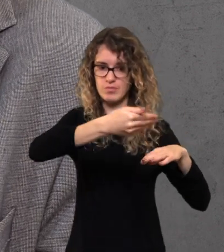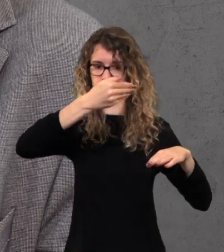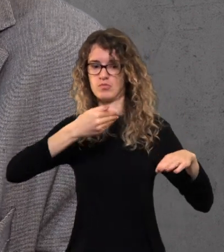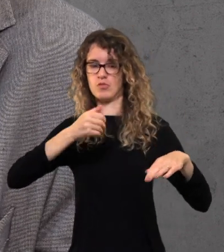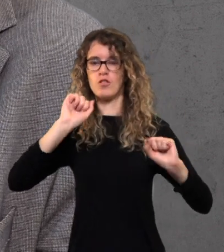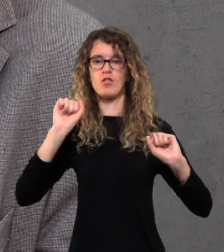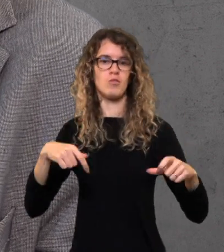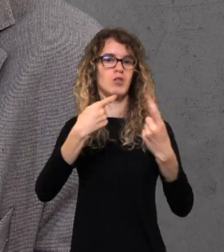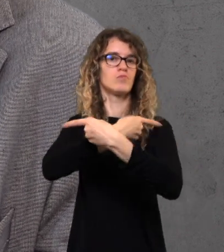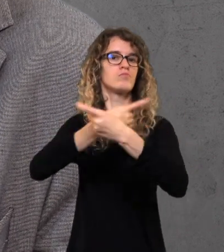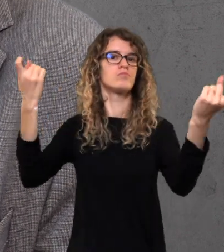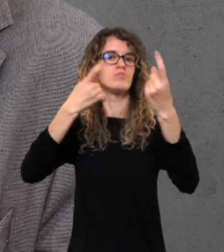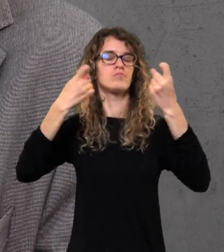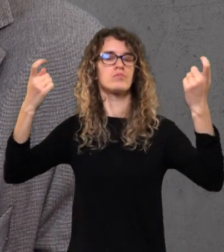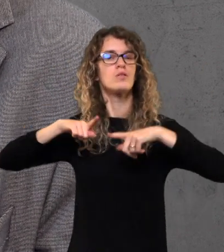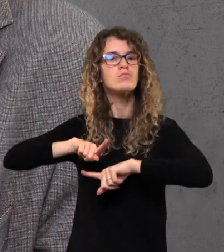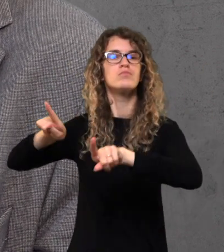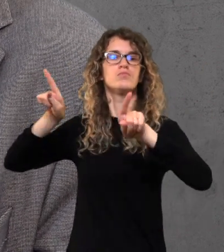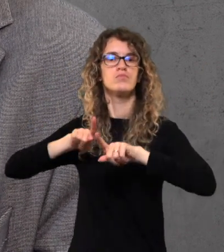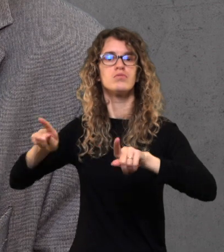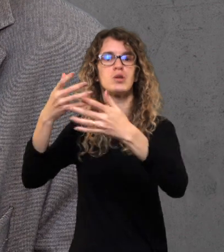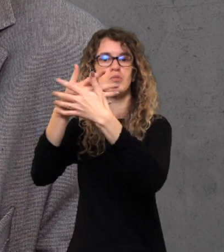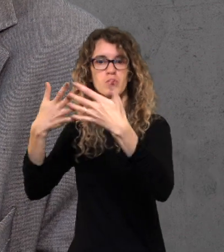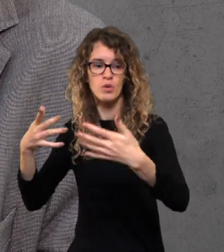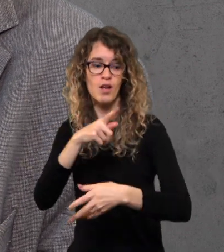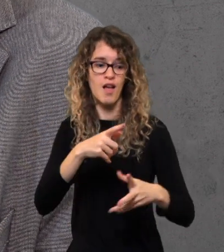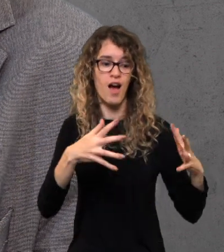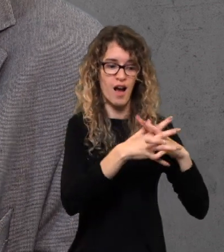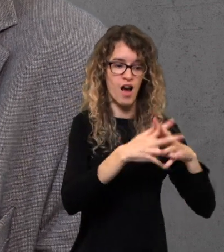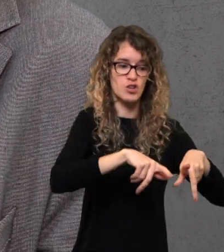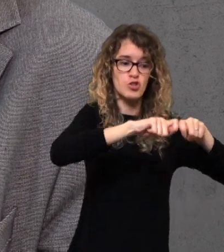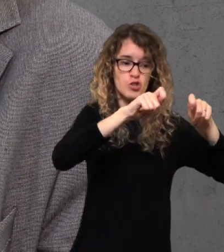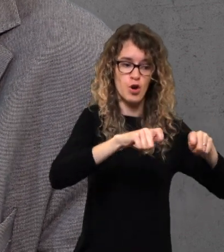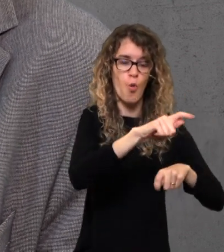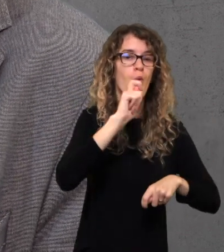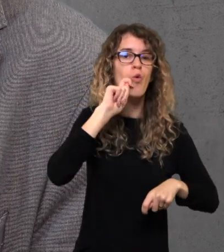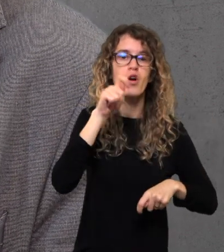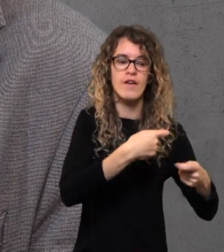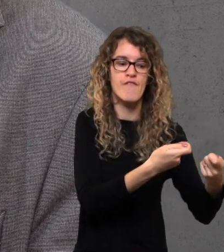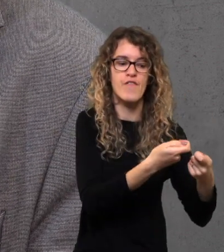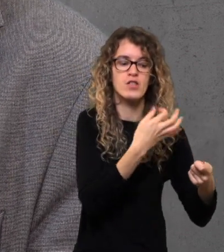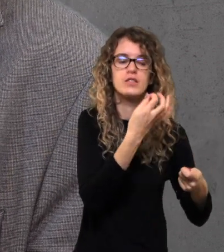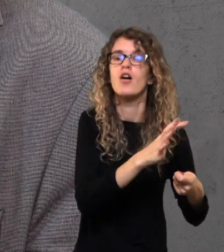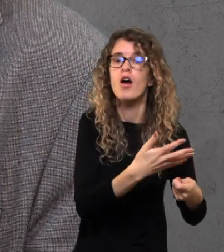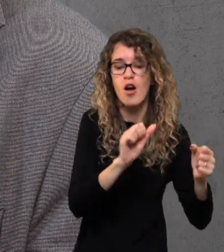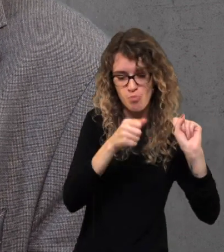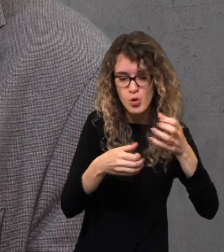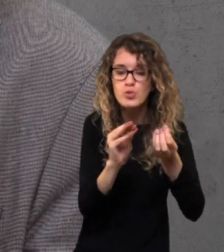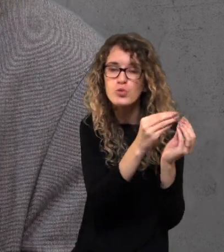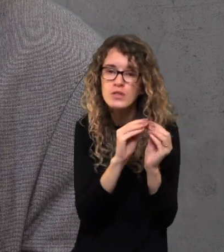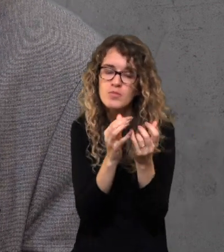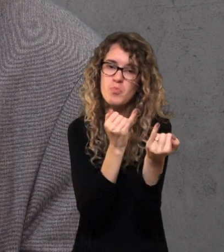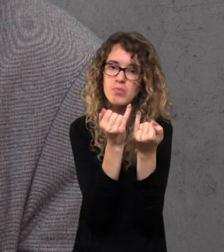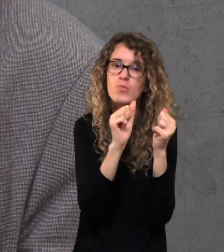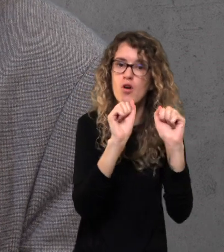vasario 24 dienos jis galėjo kalbėti iš jėgos tokių pozicijų. Ir negi prasidėjus karui Ukrainos valdžiai sakė, tai, kad, nu, mes galim